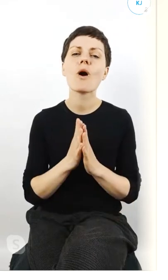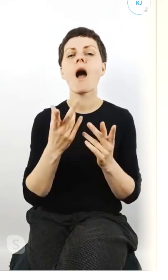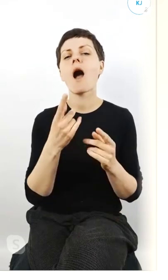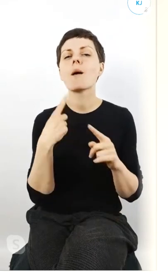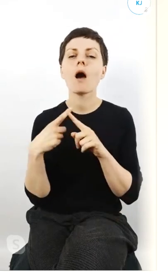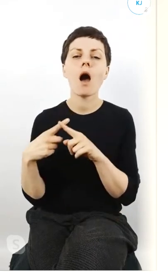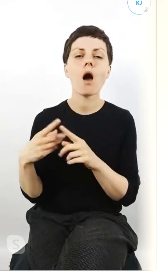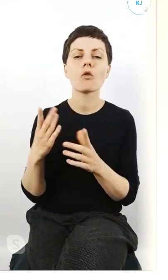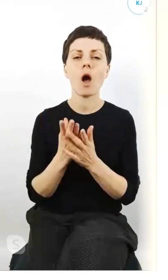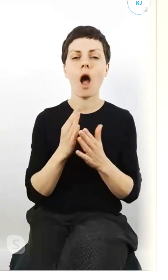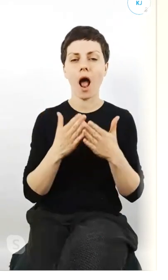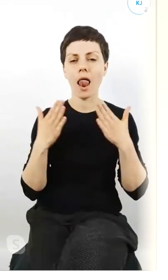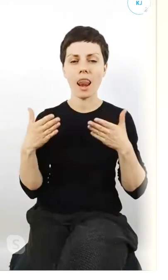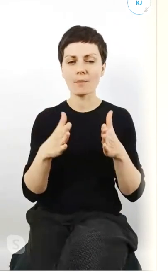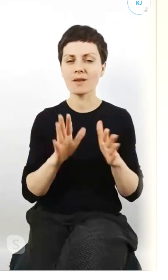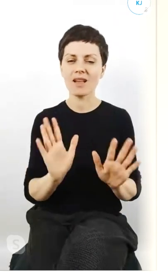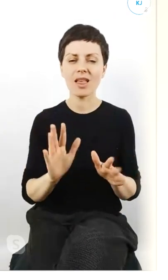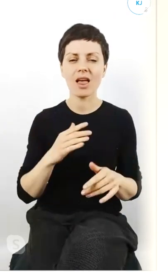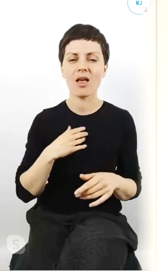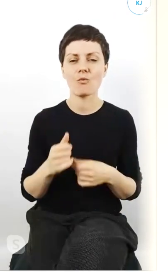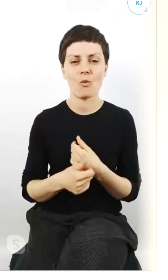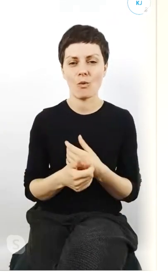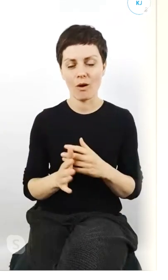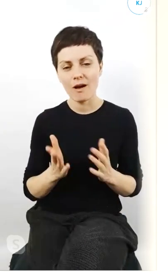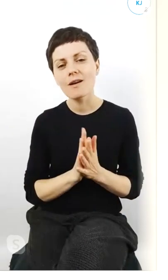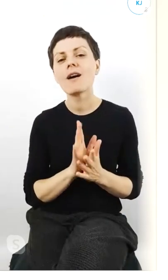nie o to chodzi w tym pytaniu